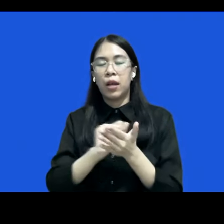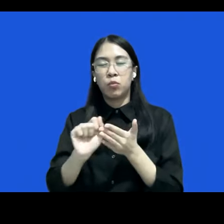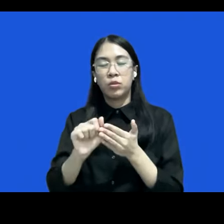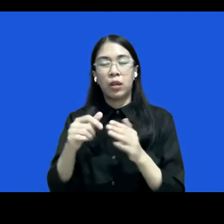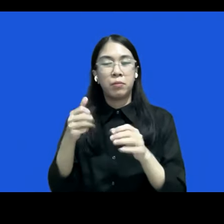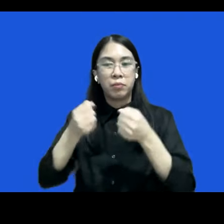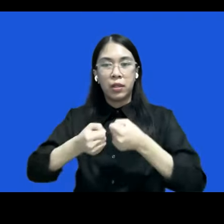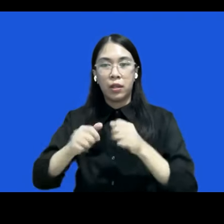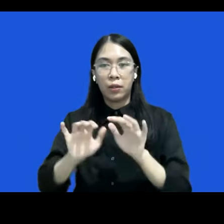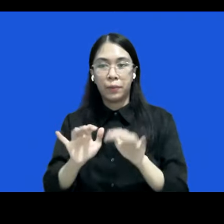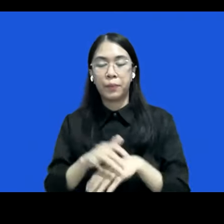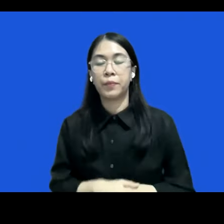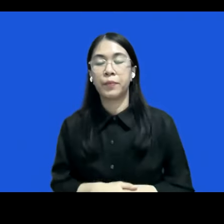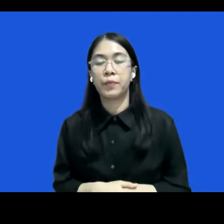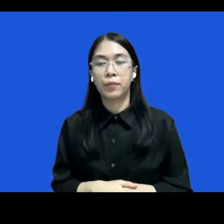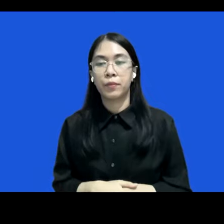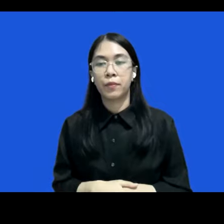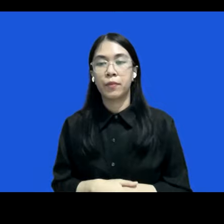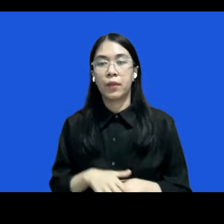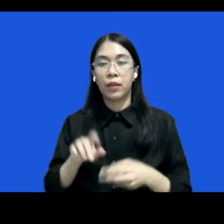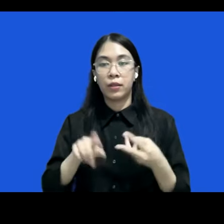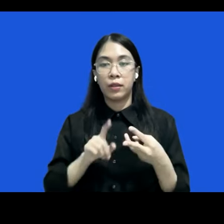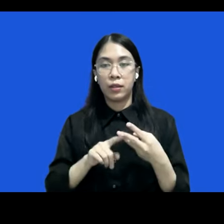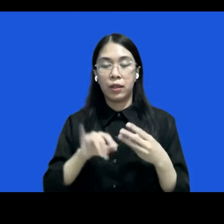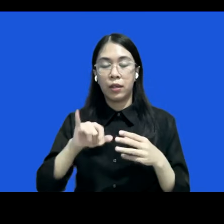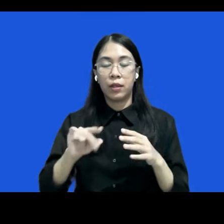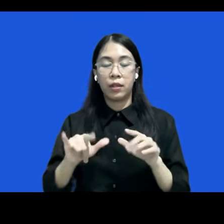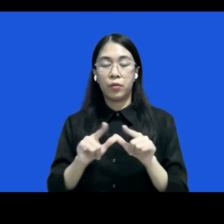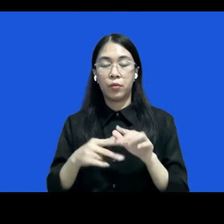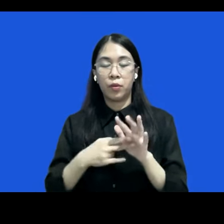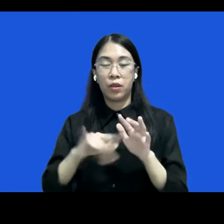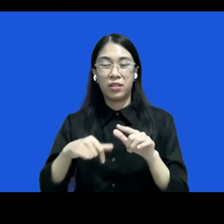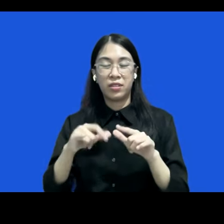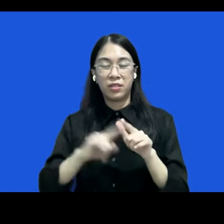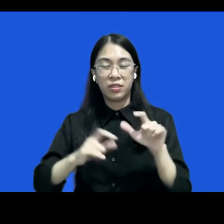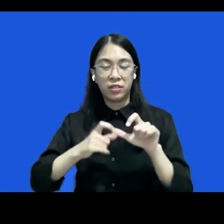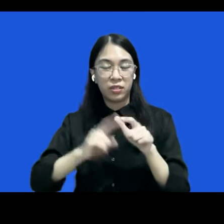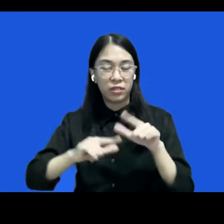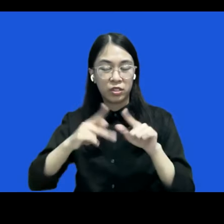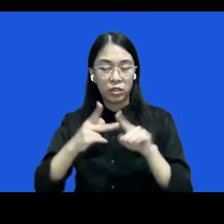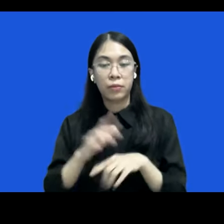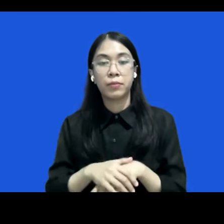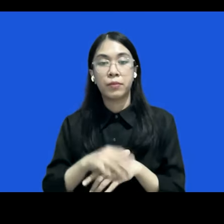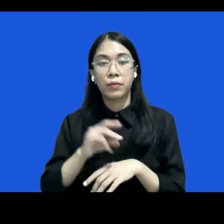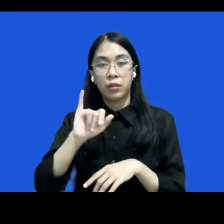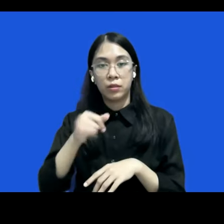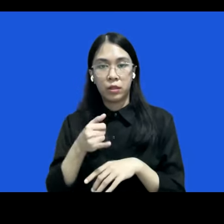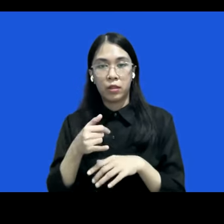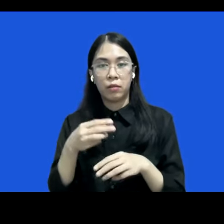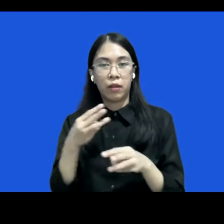pertanyaan yang ketiga dari Irwan Syah restoratif justice belum efektif maaf ini sepertinya